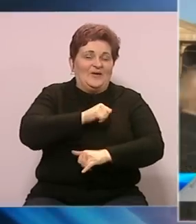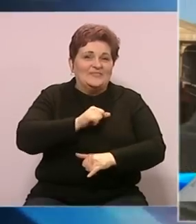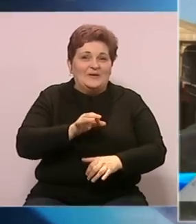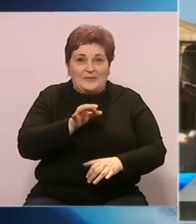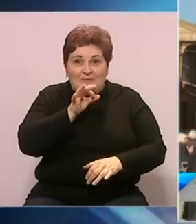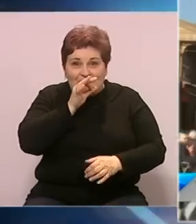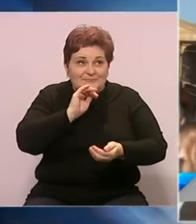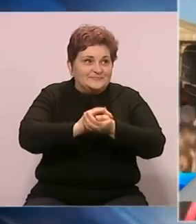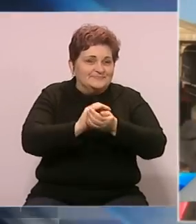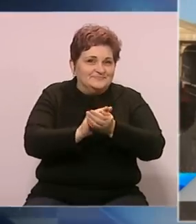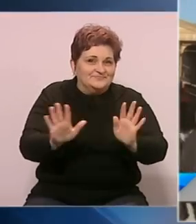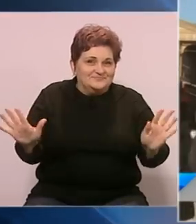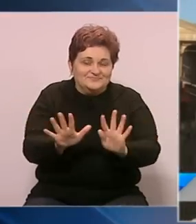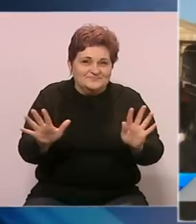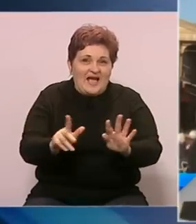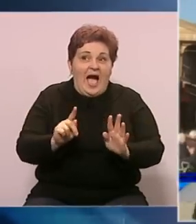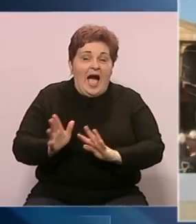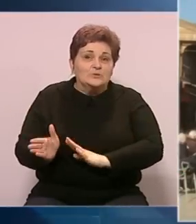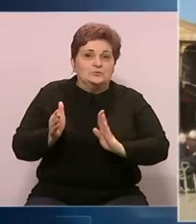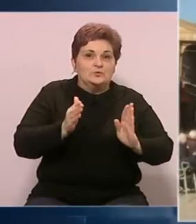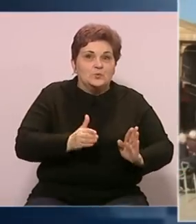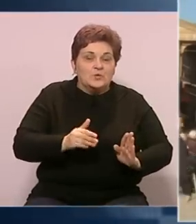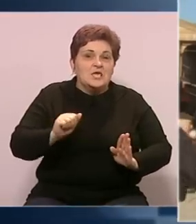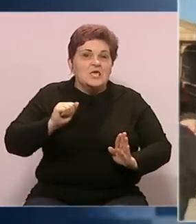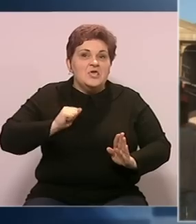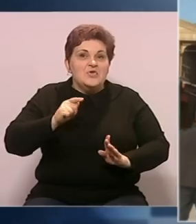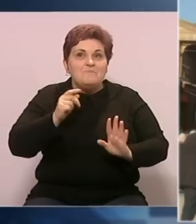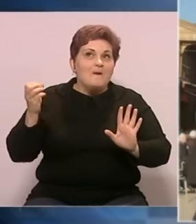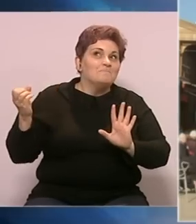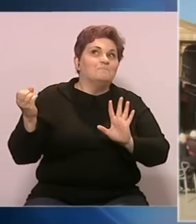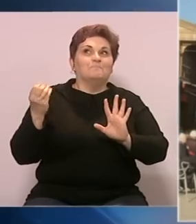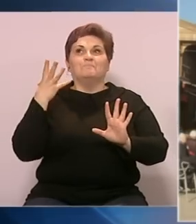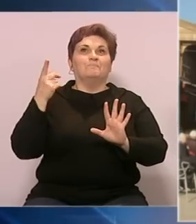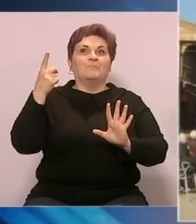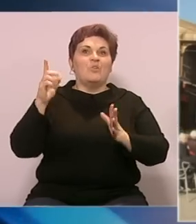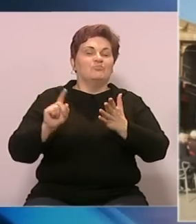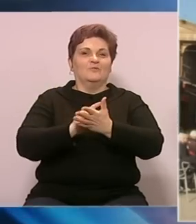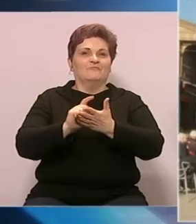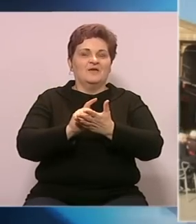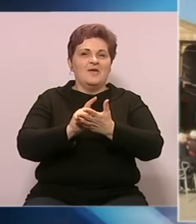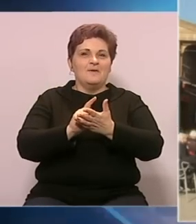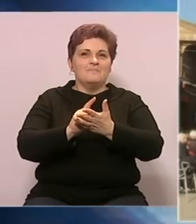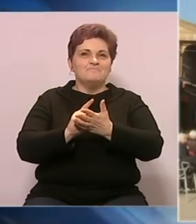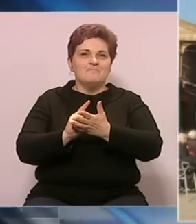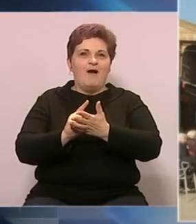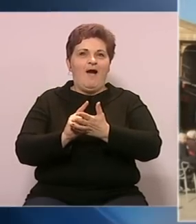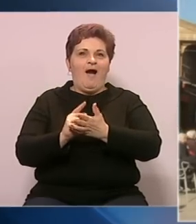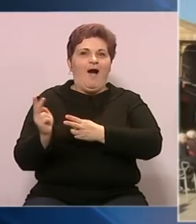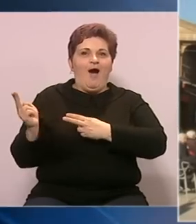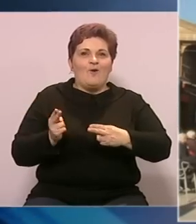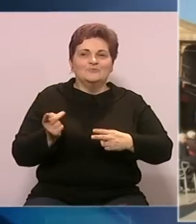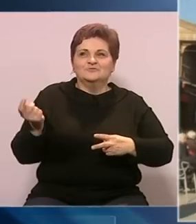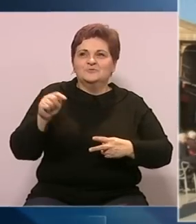ipak nemamo snijega. Ali sa druge strane, barem imamo ovo proljetno vrijeme gdje gosti zaista koriste da